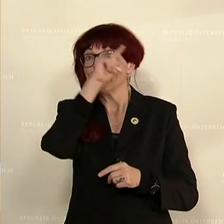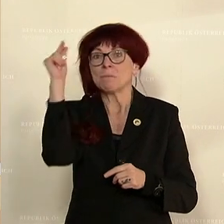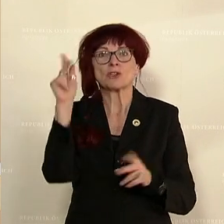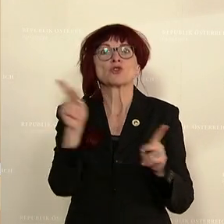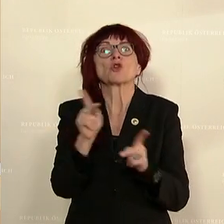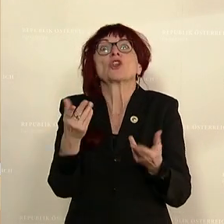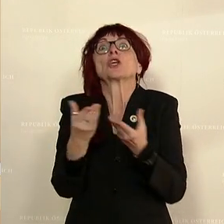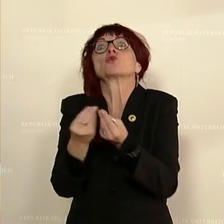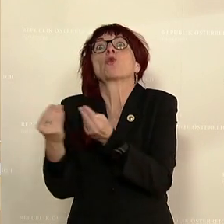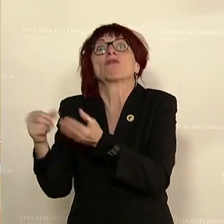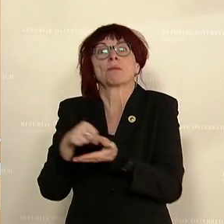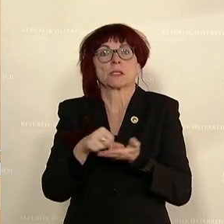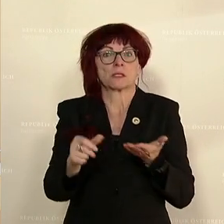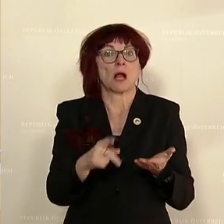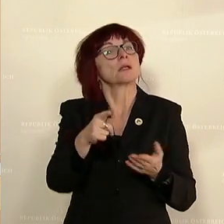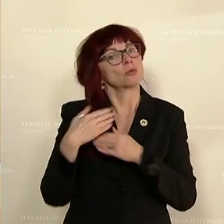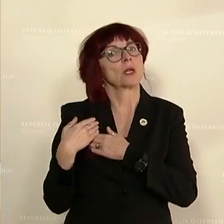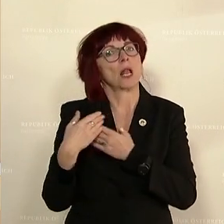auch was davon haben und entlastet sind. wichtig, künftig entlastet sind.